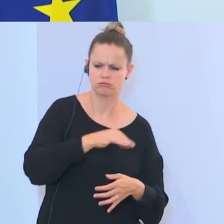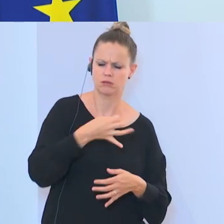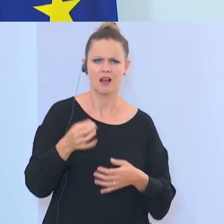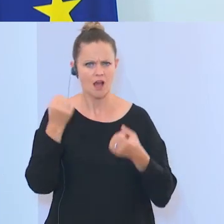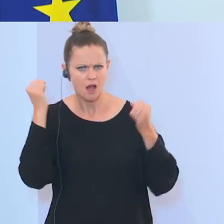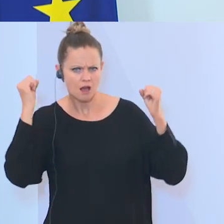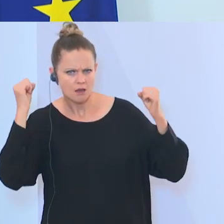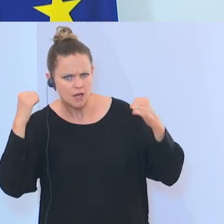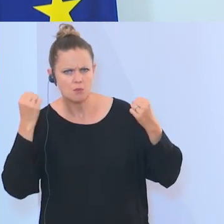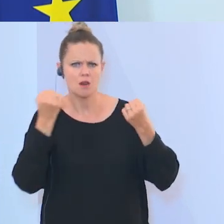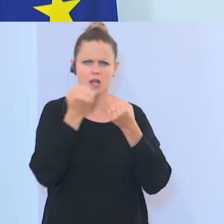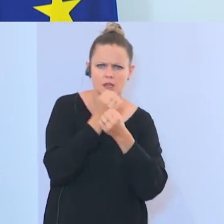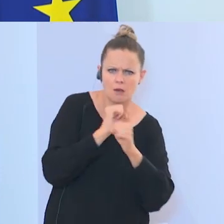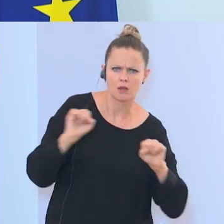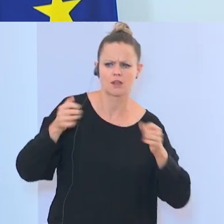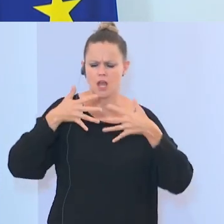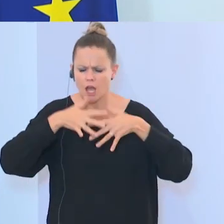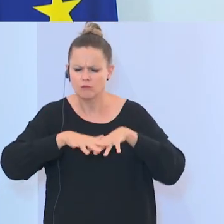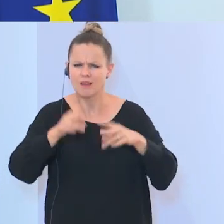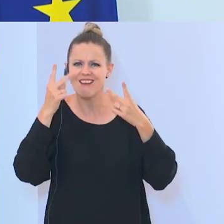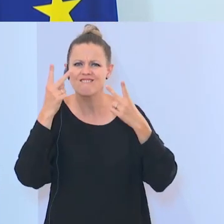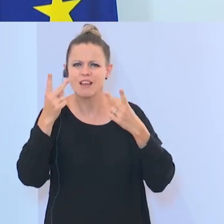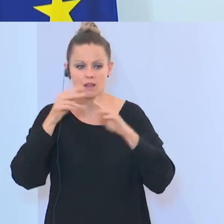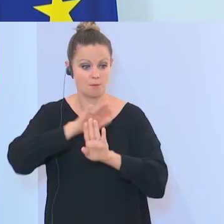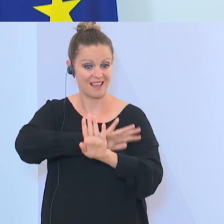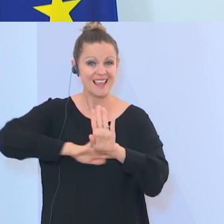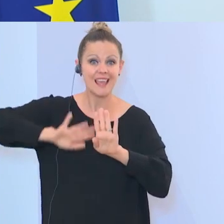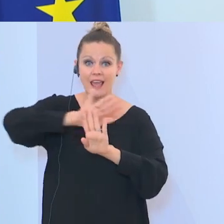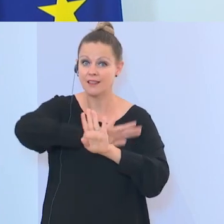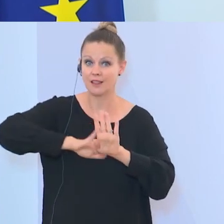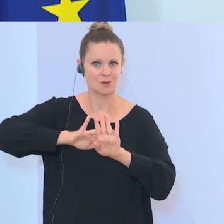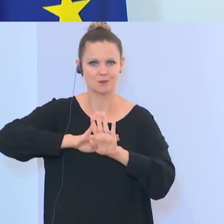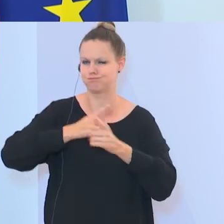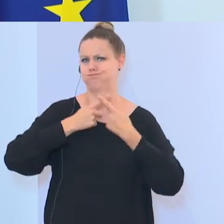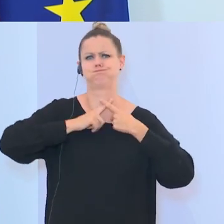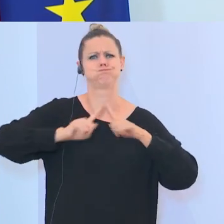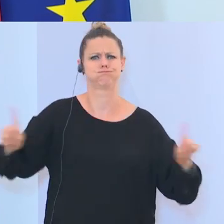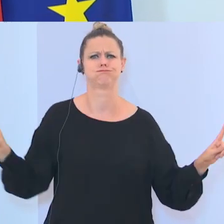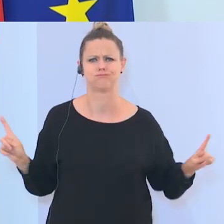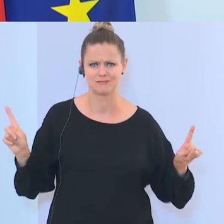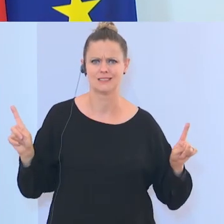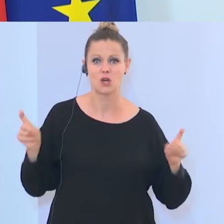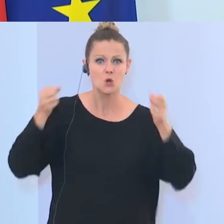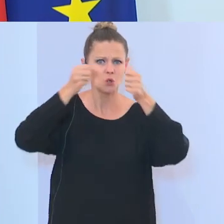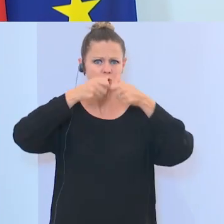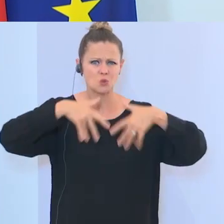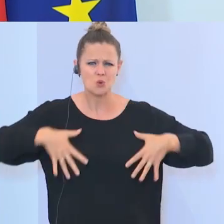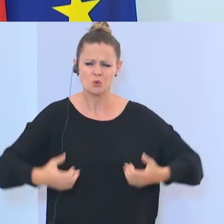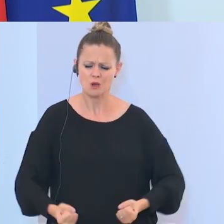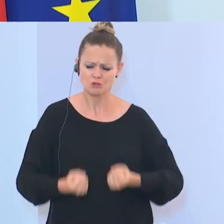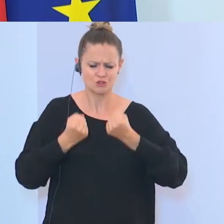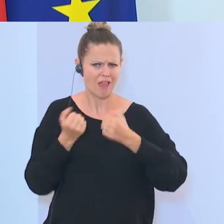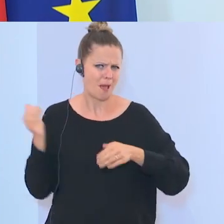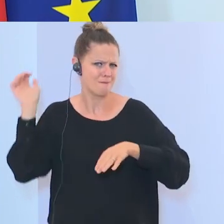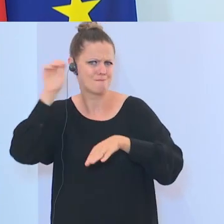Gleichberechtigung und so weiter, sodass wir diese Strukturen schwer durchschauen, wenn man nicht wirklich in die Tiefe geht und die Strukturen